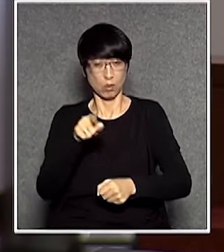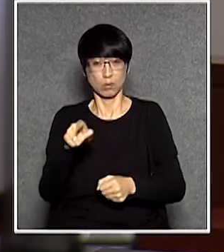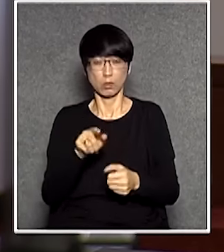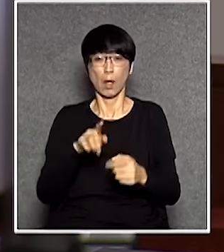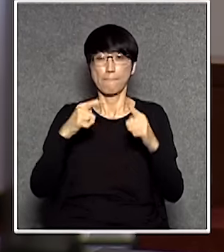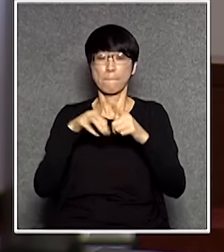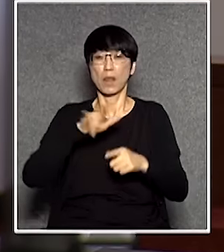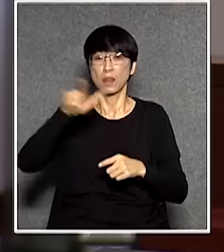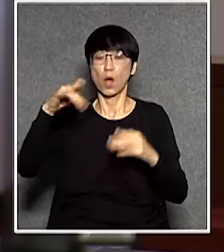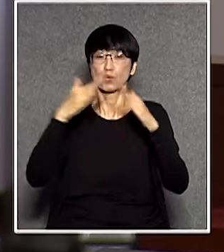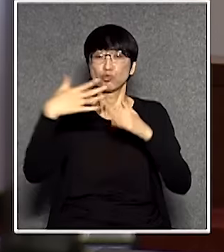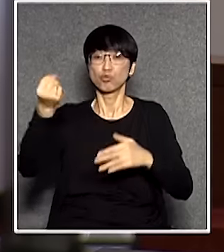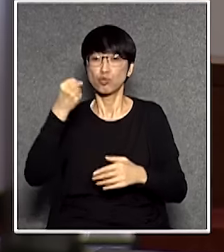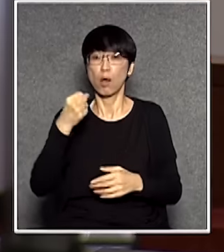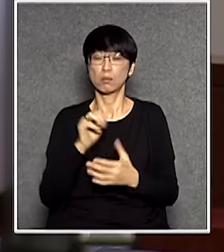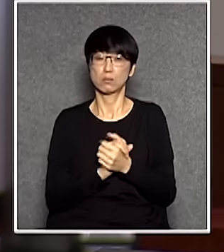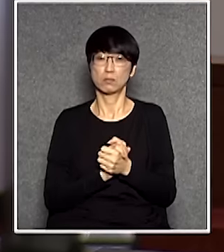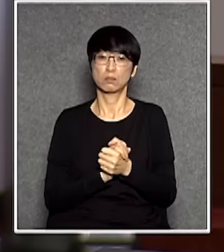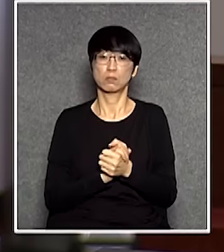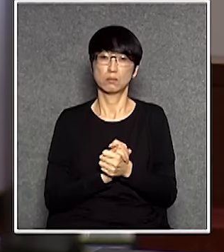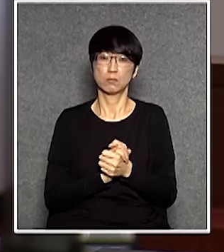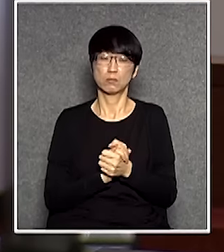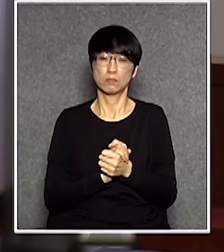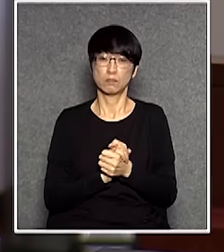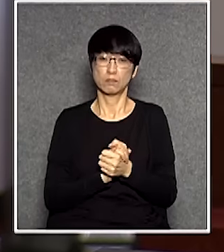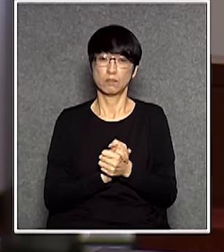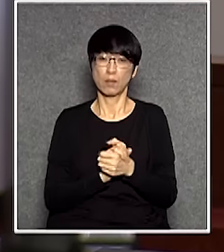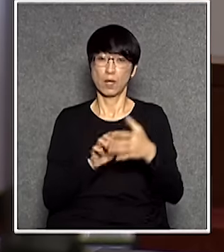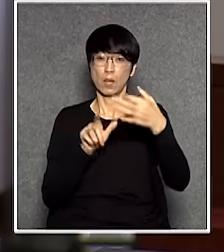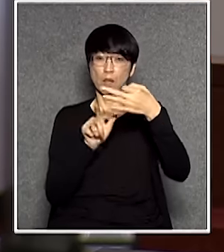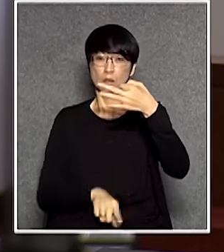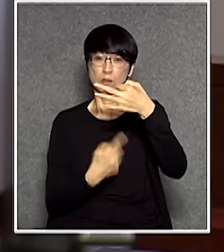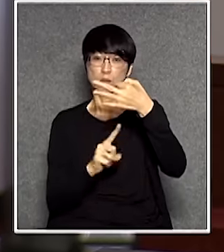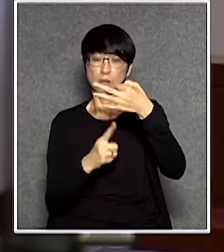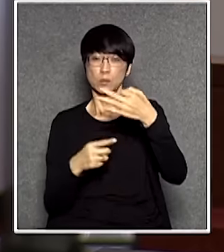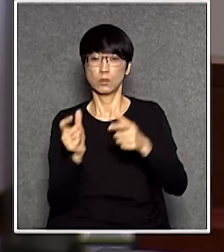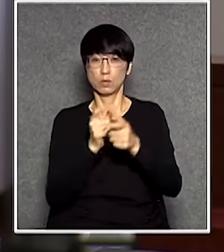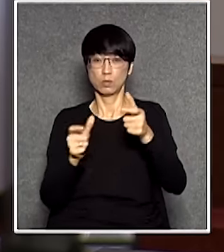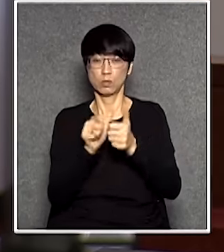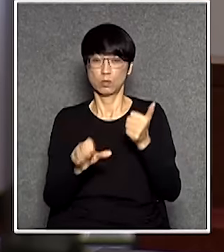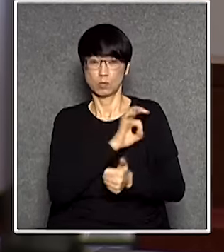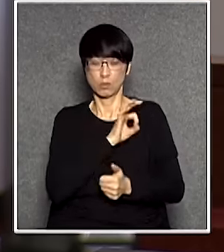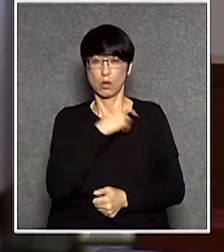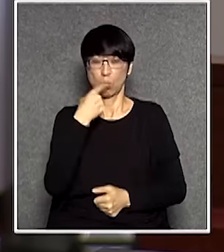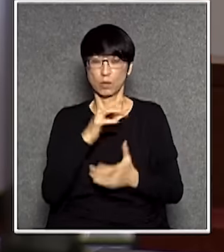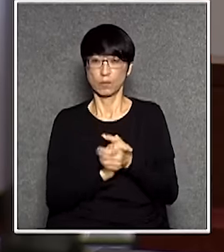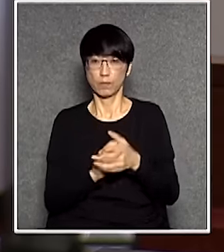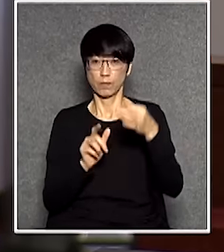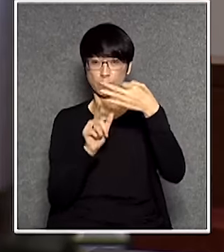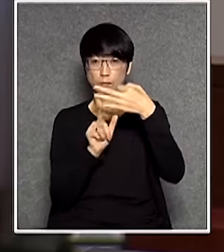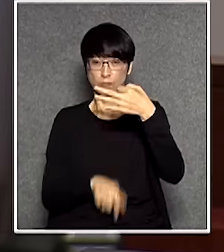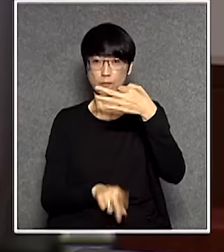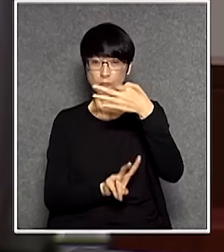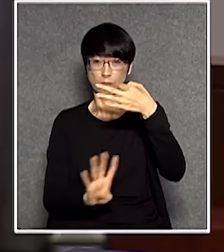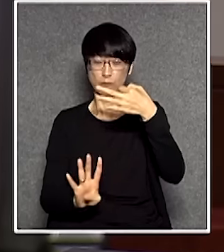處長就是在這個三月十一日帳委會公開聆訊裡面說的去到三月二